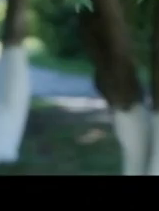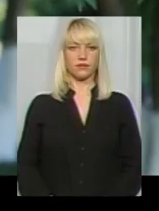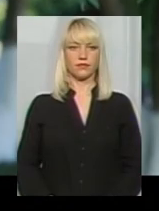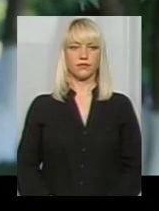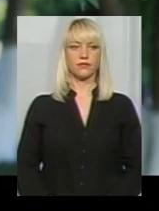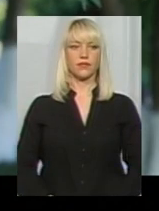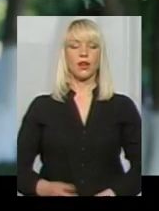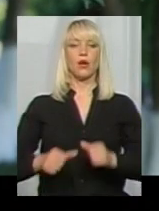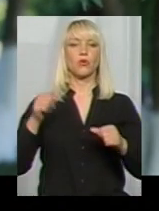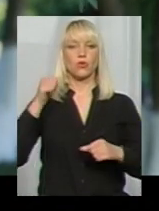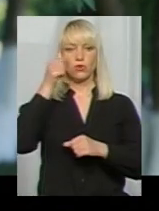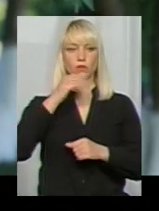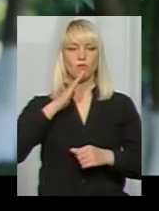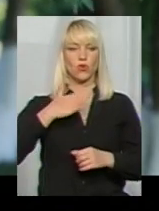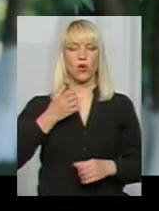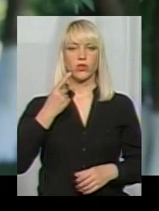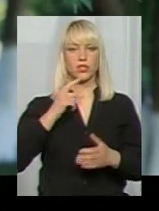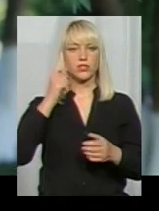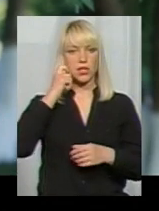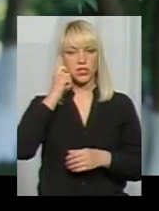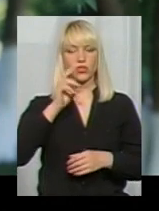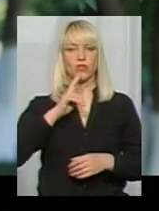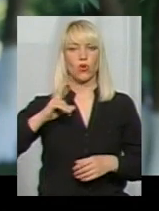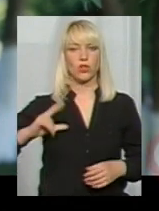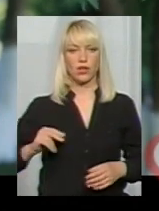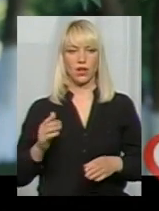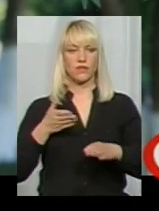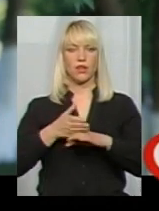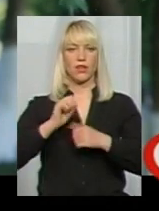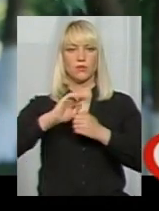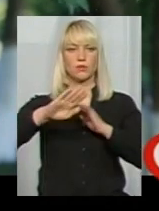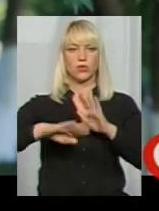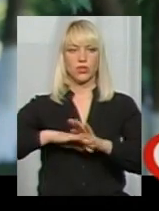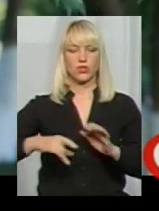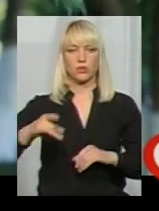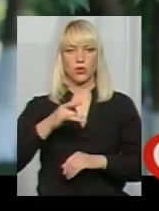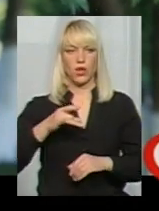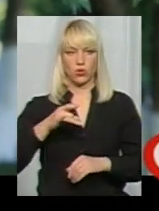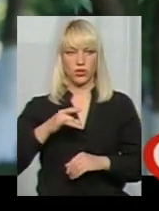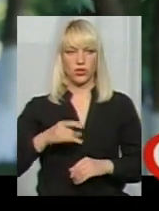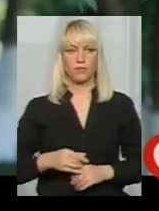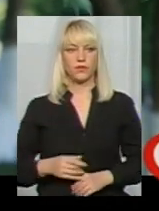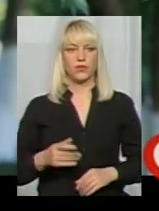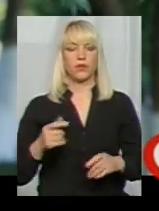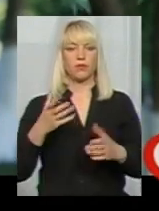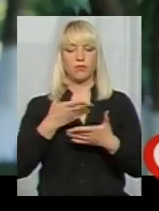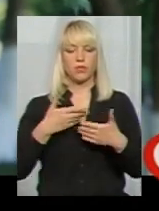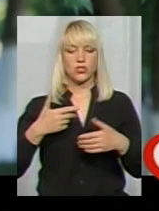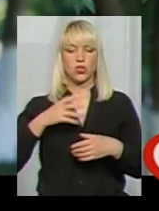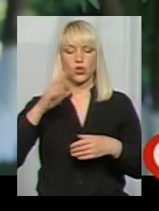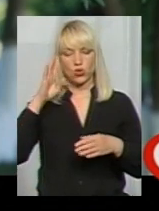Минулого літа моя 11-річна донька відвідала табір в Кам'янець-Подільському районі. Ми з чоловіком